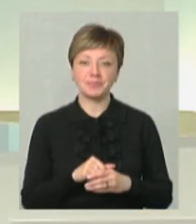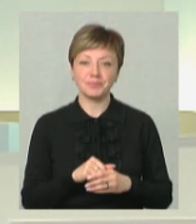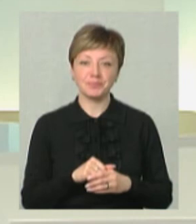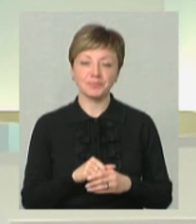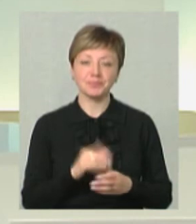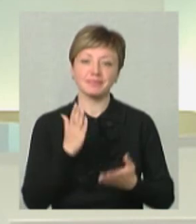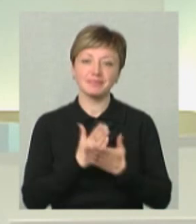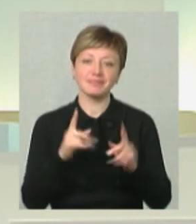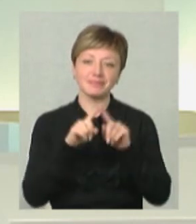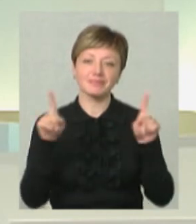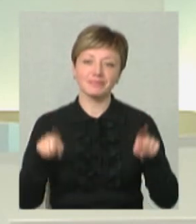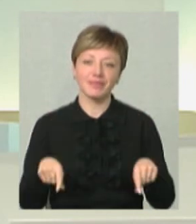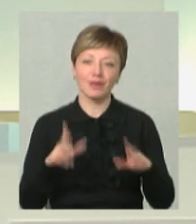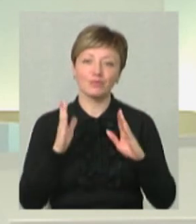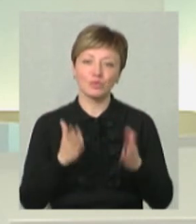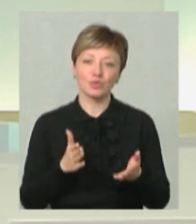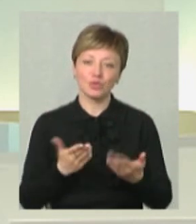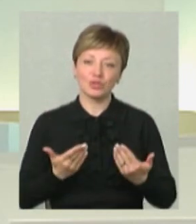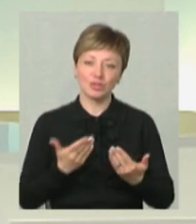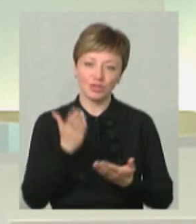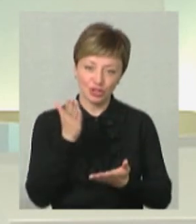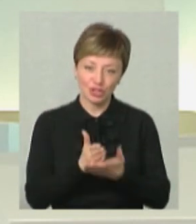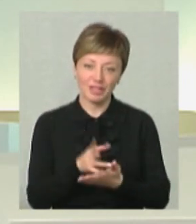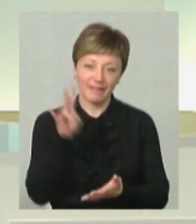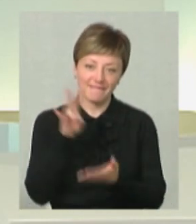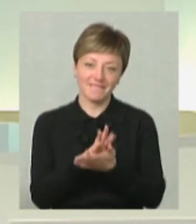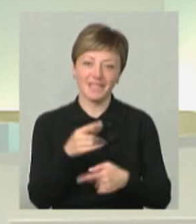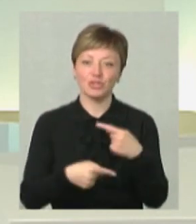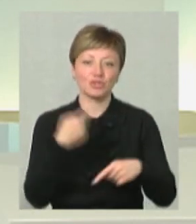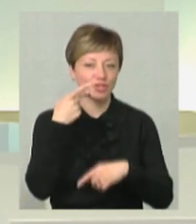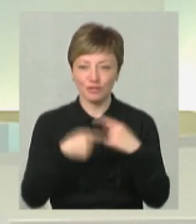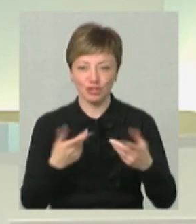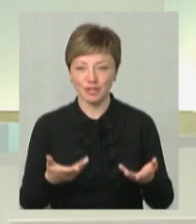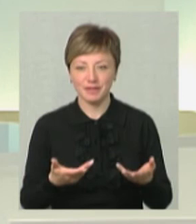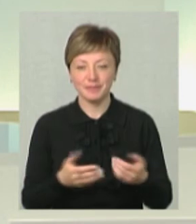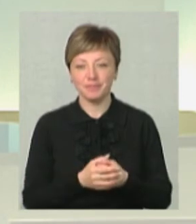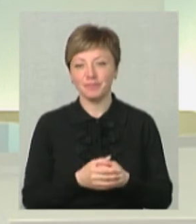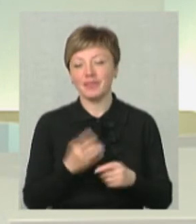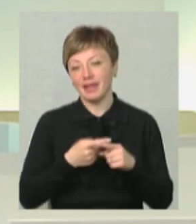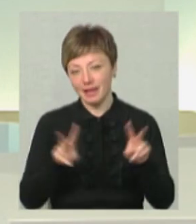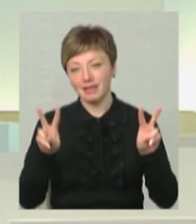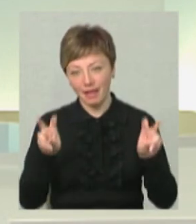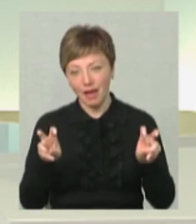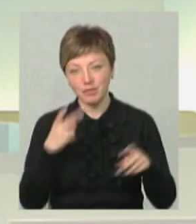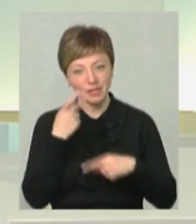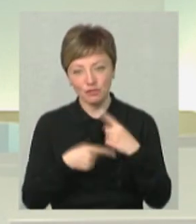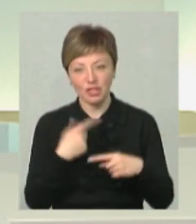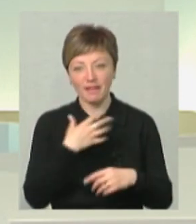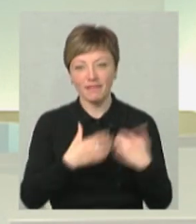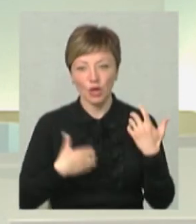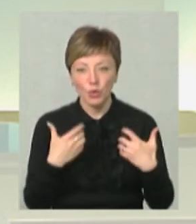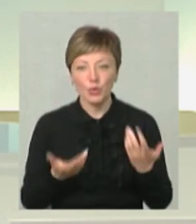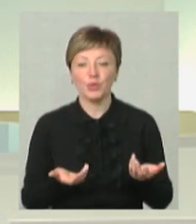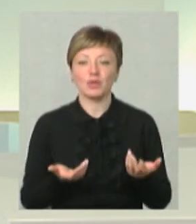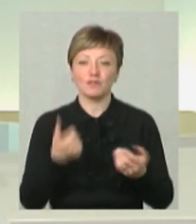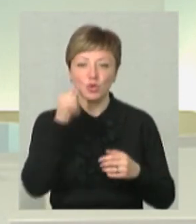є плакати, які були жити вічно, завжди. Те є теми, які завжди хвилюють,